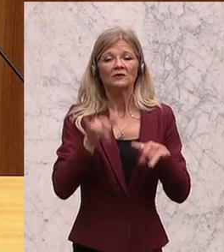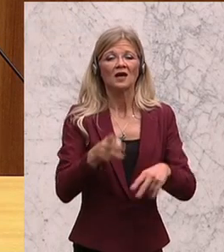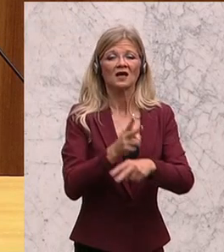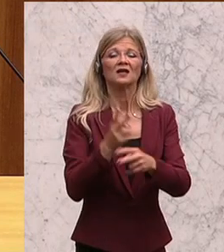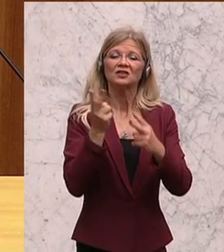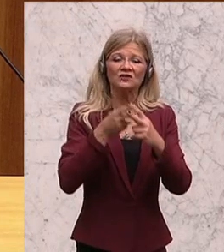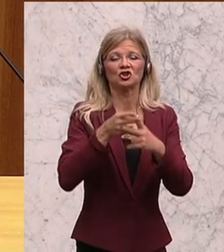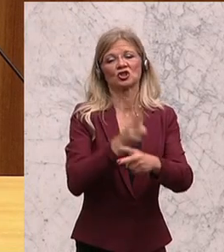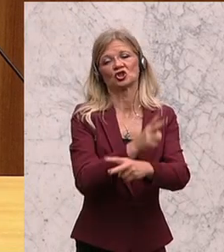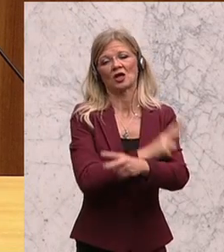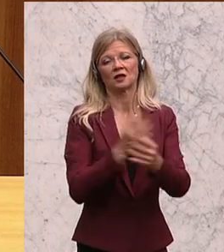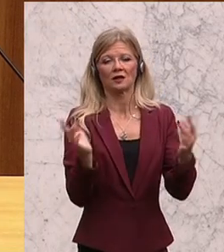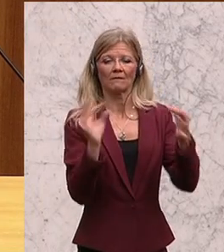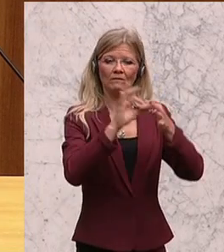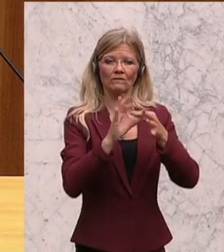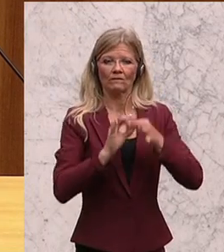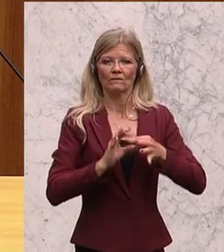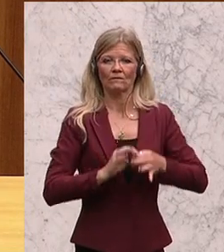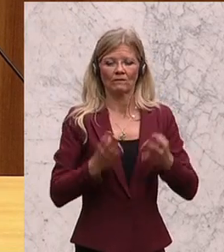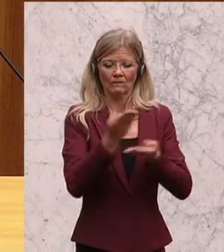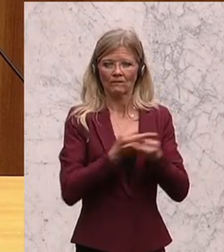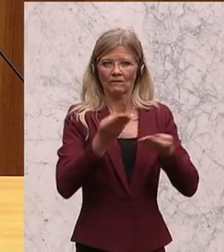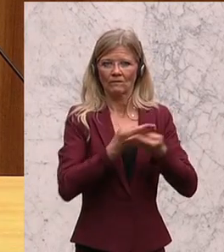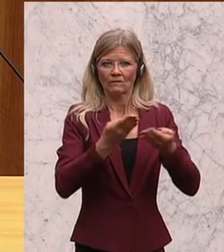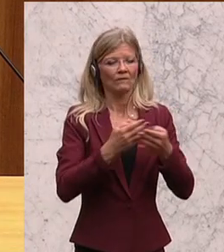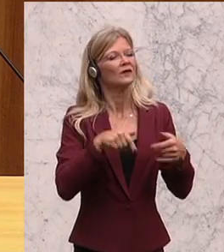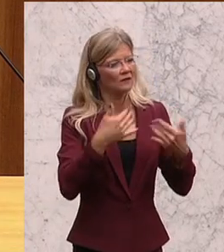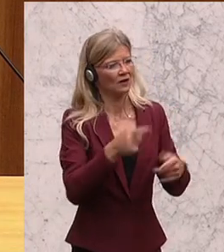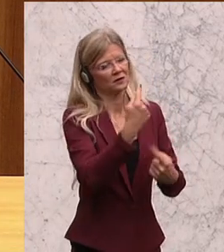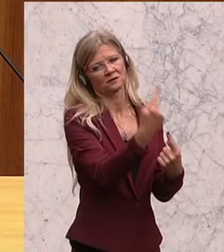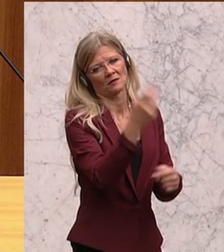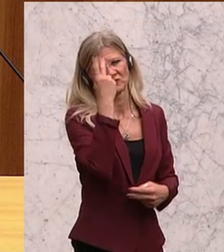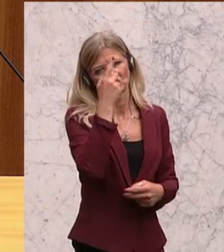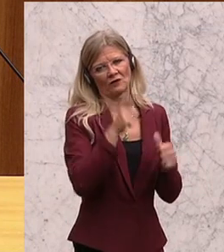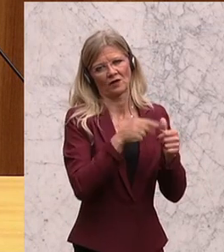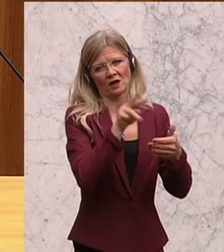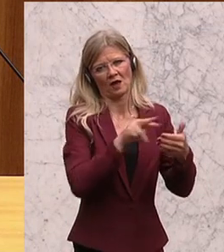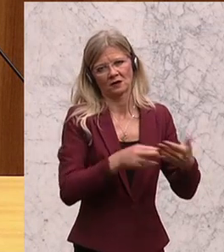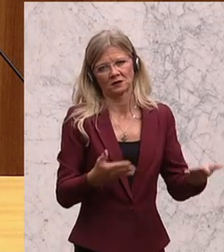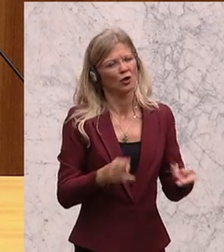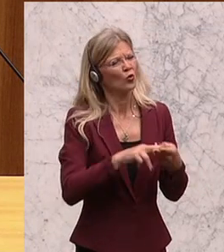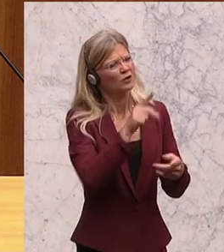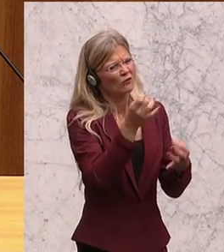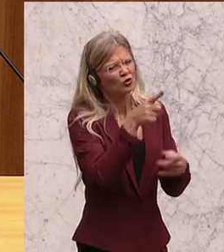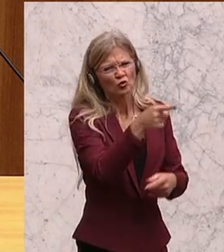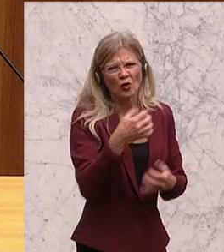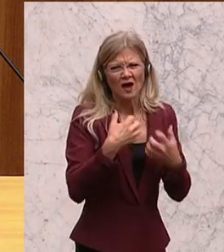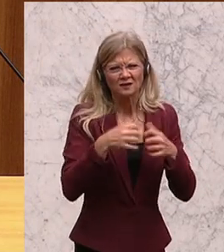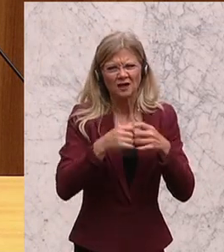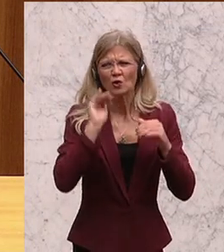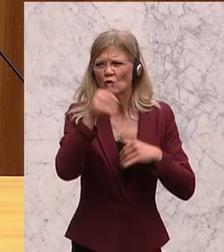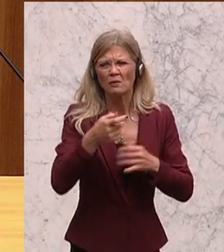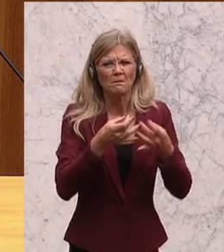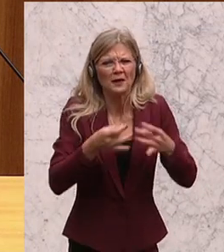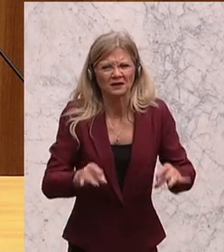durchlesen, werden Sie es vielleicht auch verstehen. Und Ihre Ergüsse zu den Pensionen haben wir da eh schon öfters diskutiert. Sie wollen die Pensionen